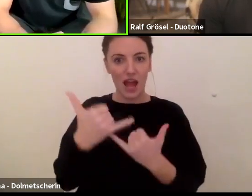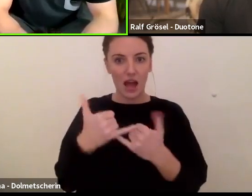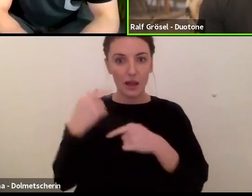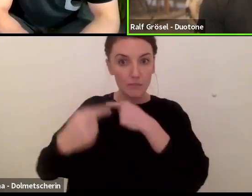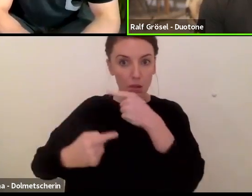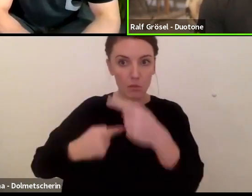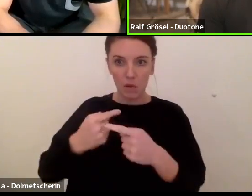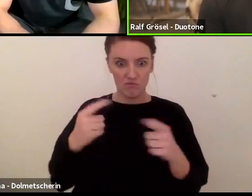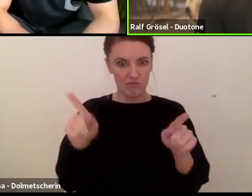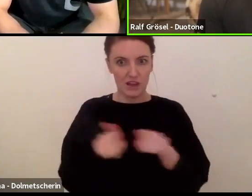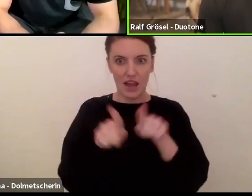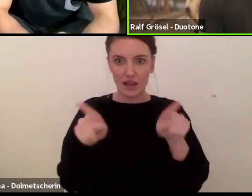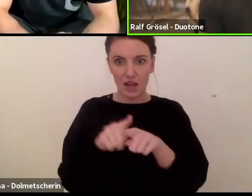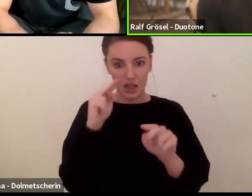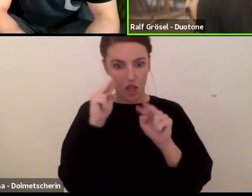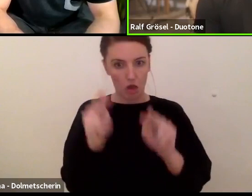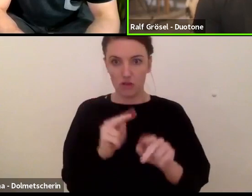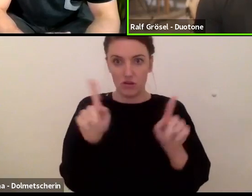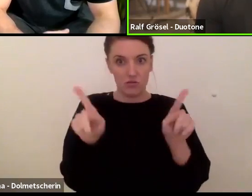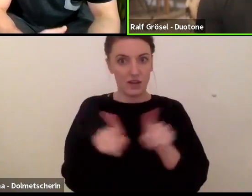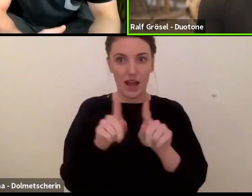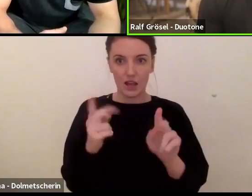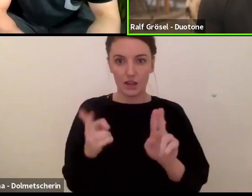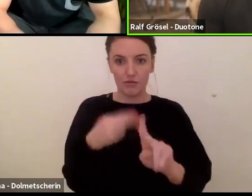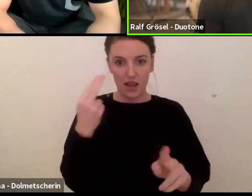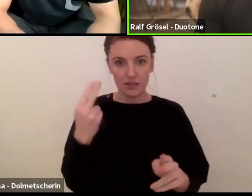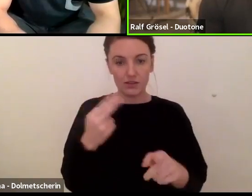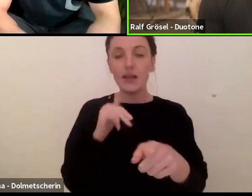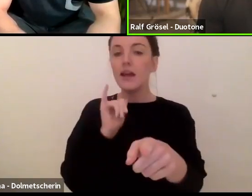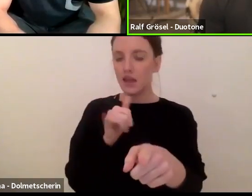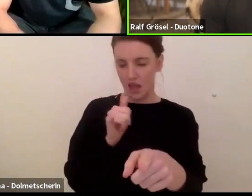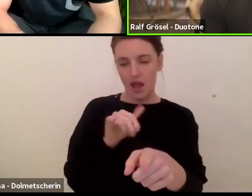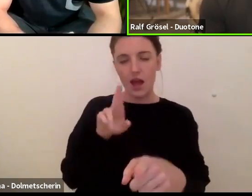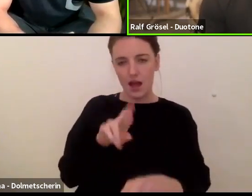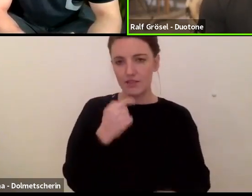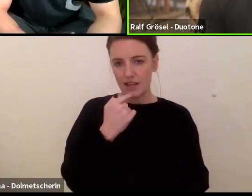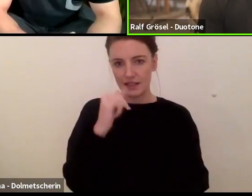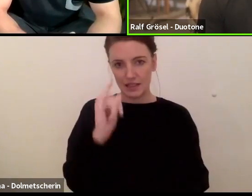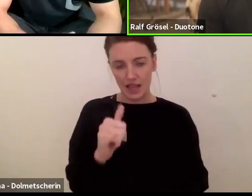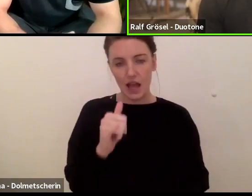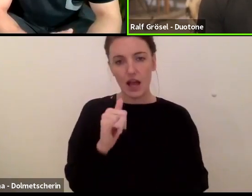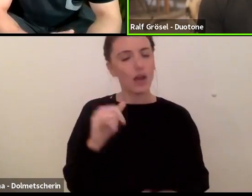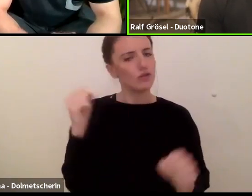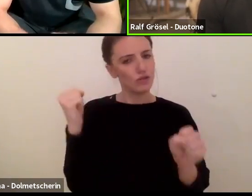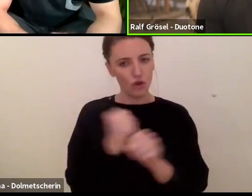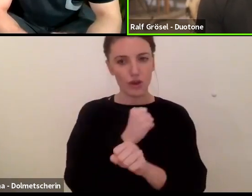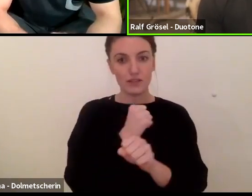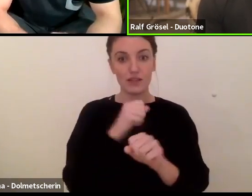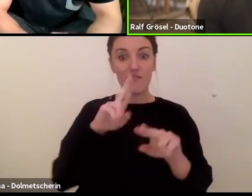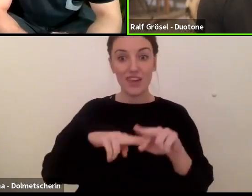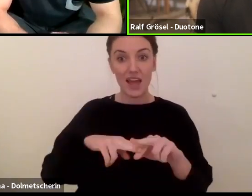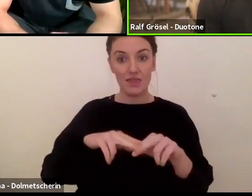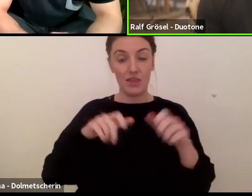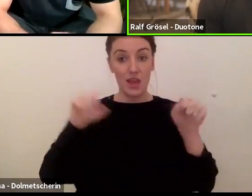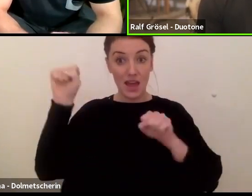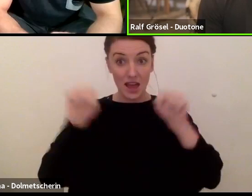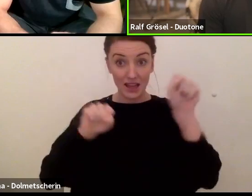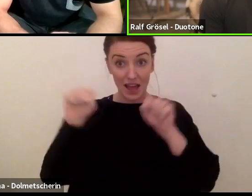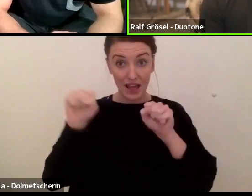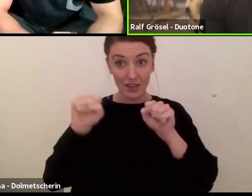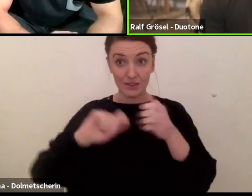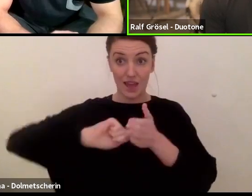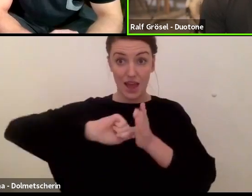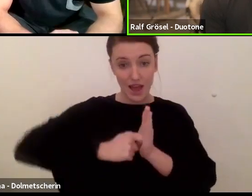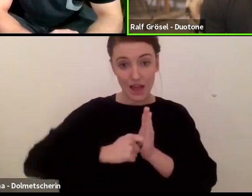Ja, da gebe ich dir absolut recht. Also es ist trotzdem so, dass wenn wir einen Kite einstellen, wirklich das im 5-Millimeter-Bereich machen.